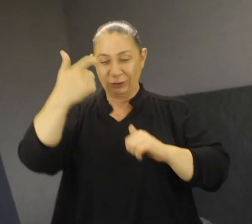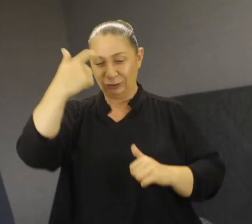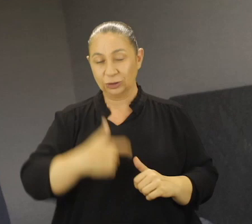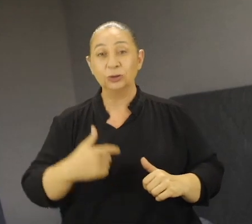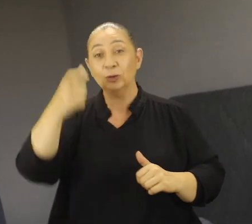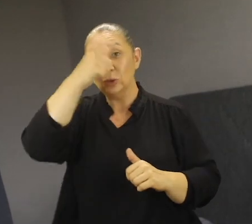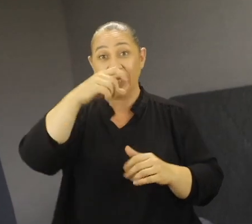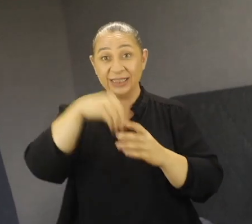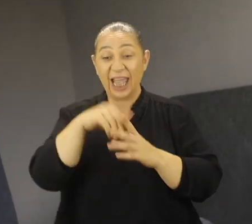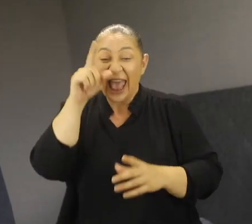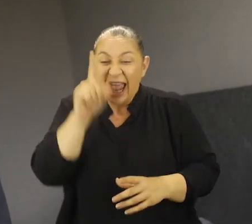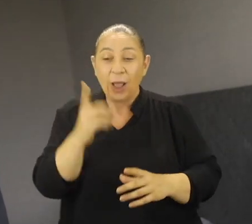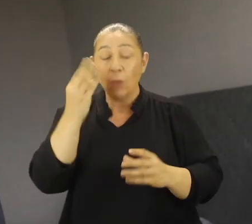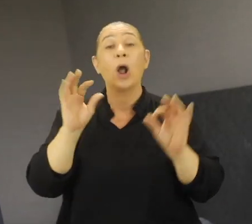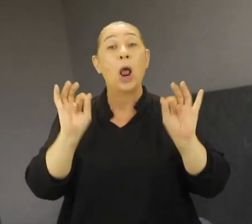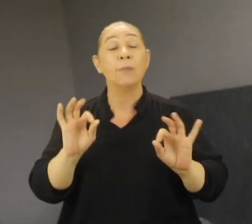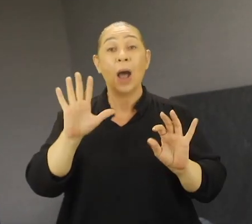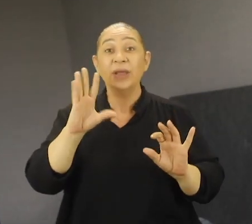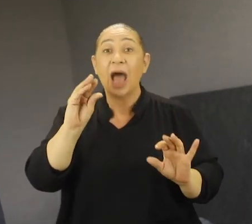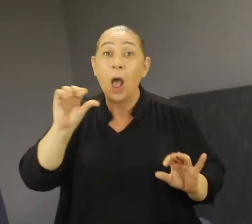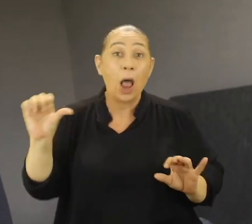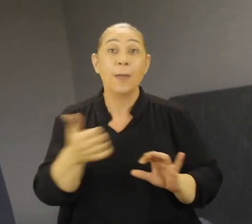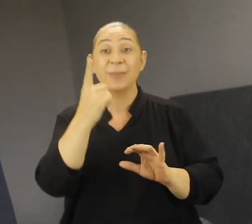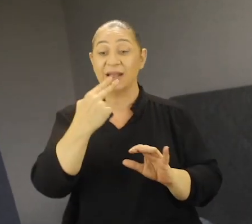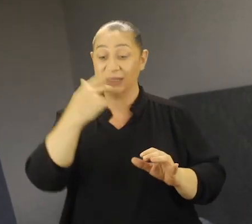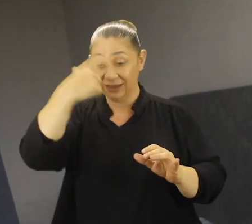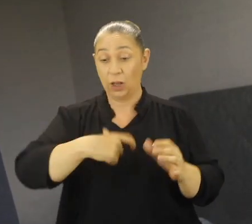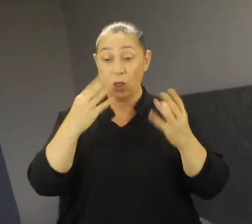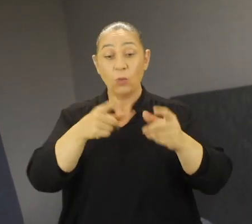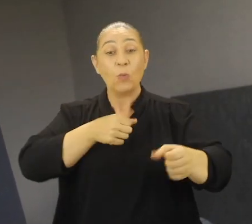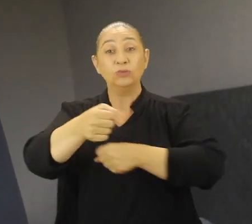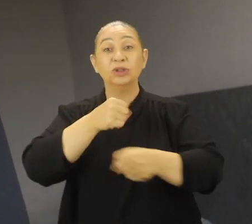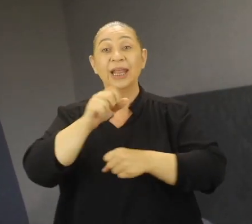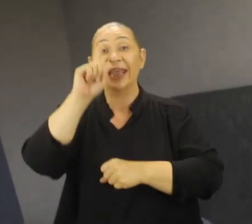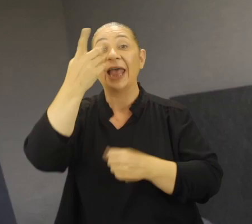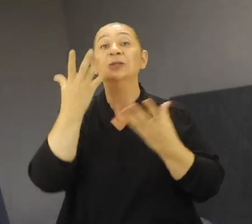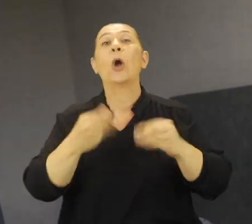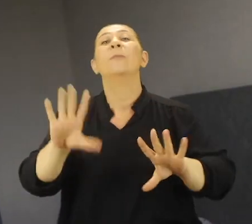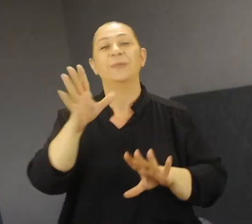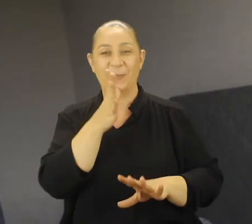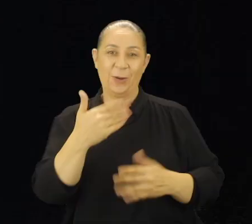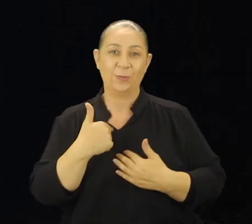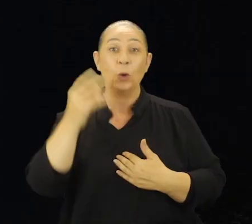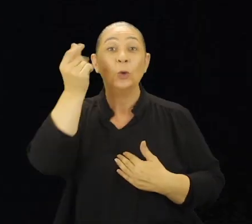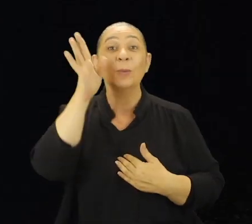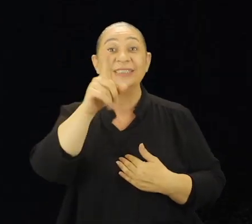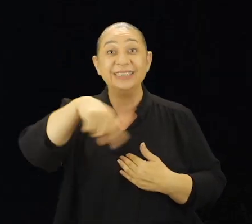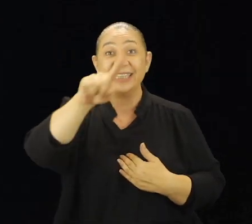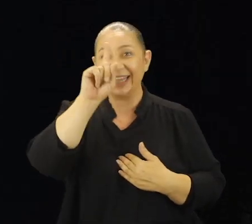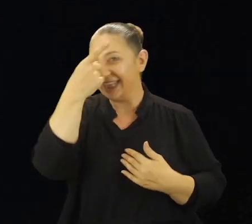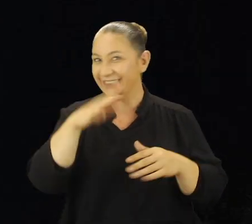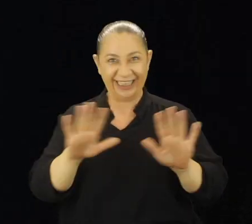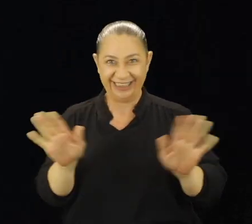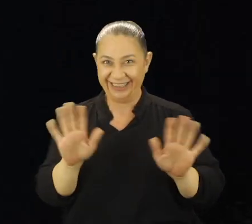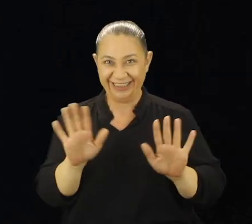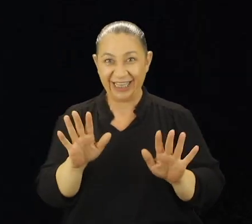sporcuyum. Ülkem için ilk olmak önemli ama daha önemlisi bir kadın olarak bu mücadelede yalnız olmadığımı bilmek. Unutmayın ki sizler